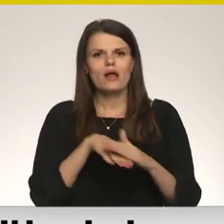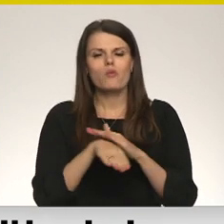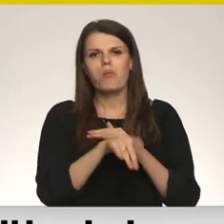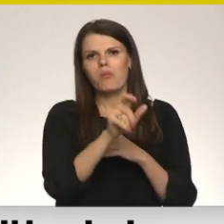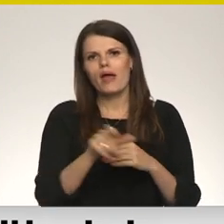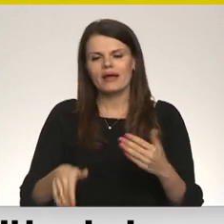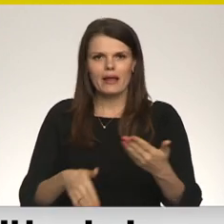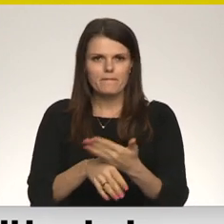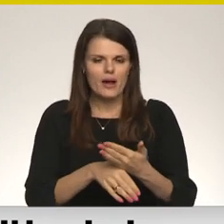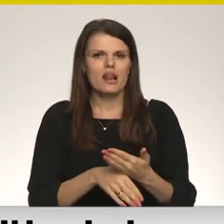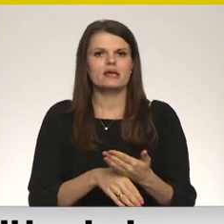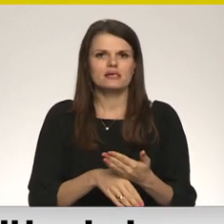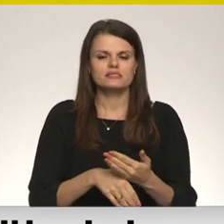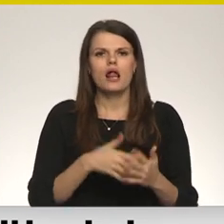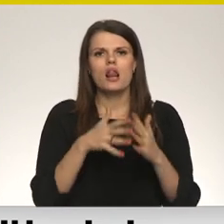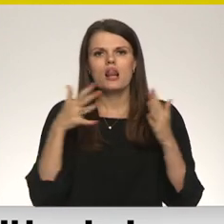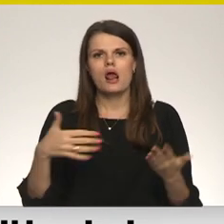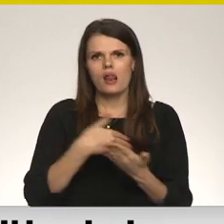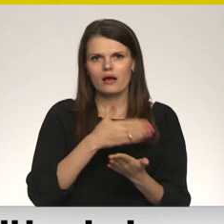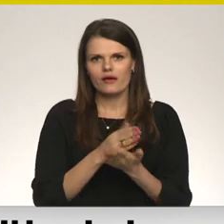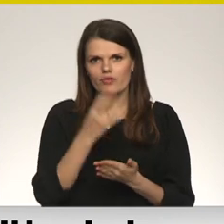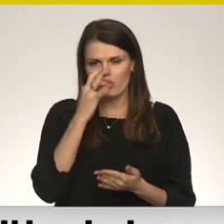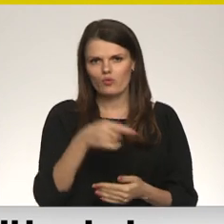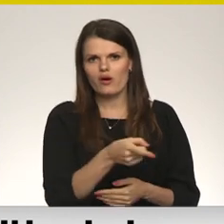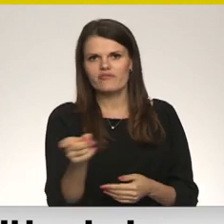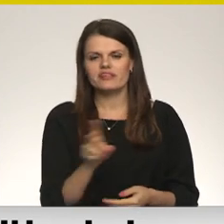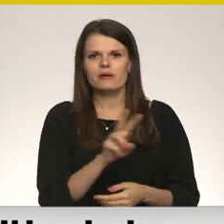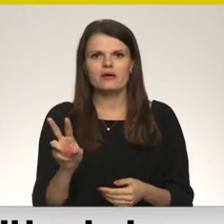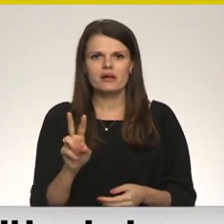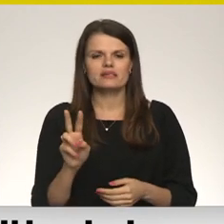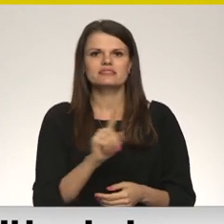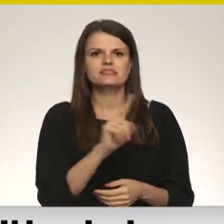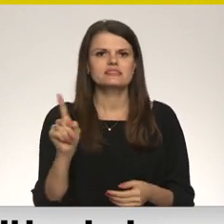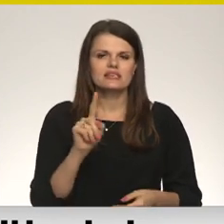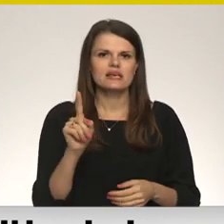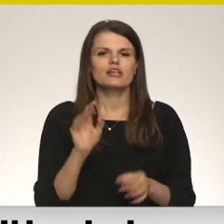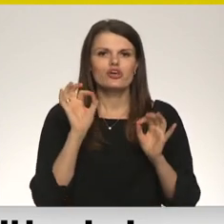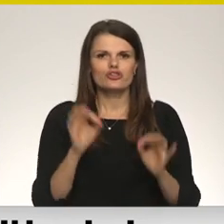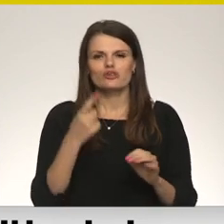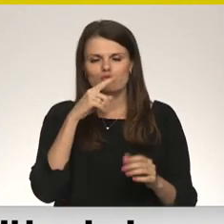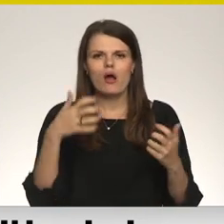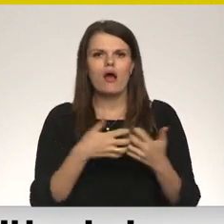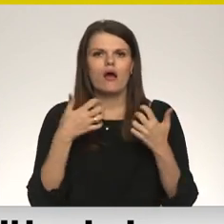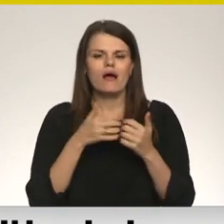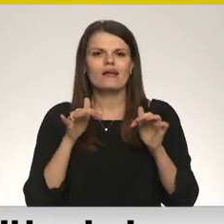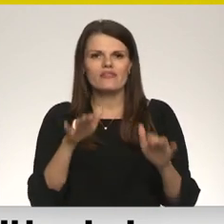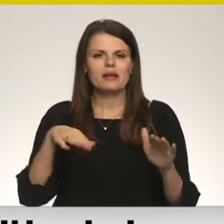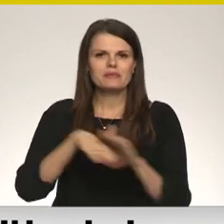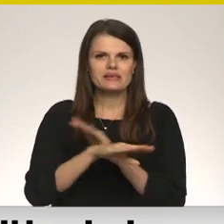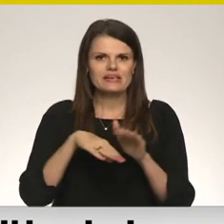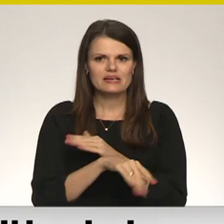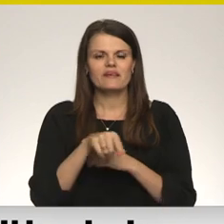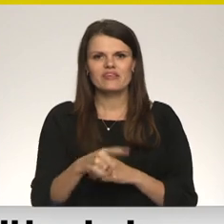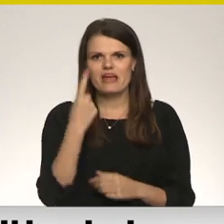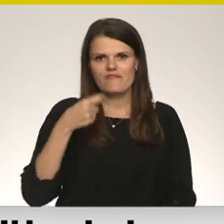palīdzību, jo lielākā daļa no viņiem, kas ir otrā viņa bēgļa, kas ir tieši no karadarbības izceļojuši, viņi ir ar